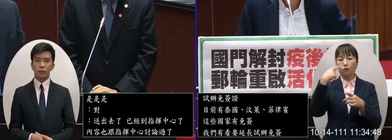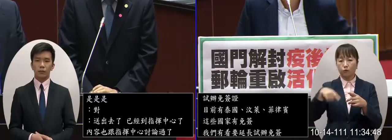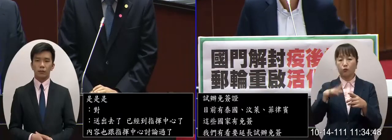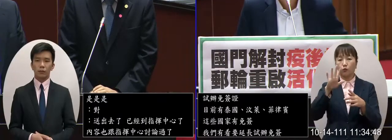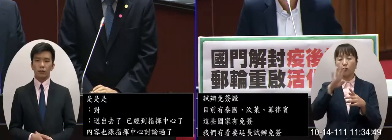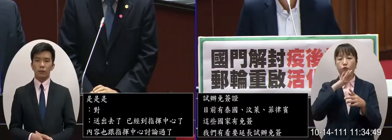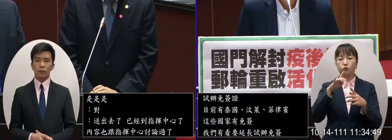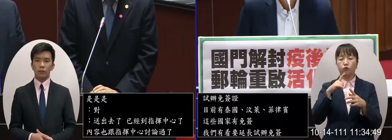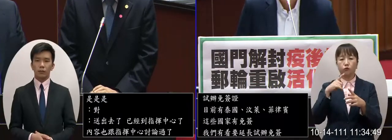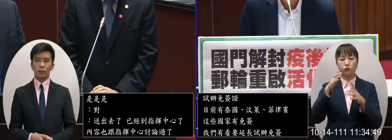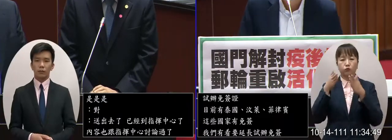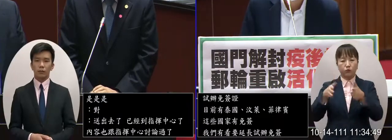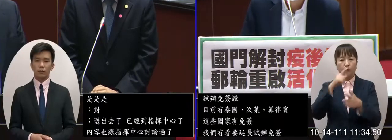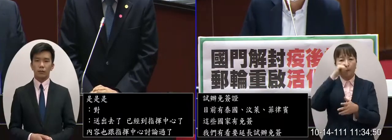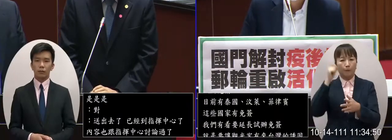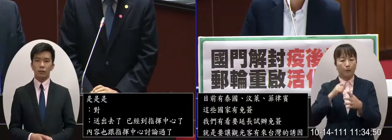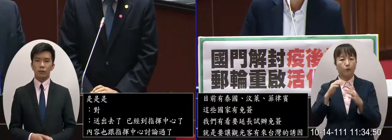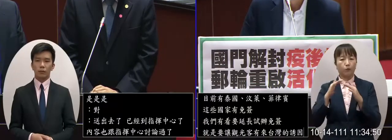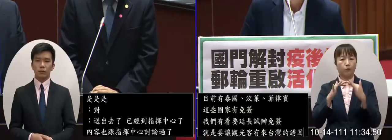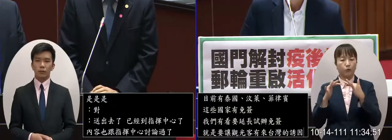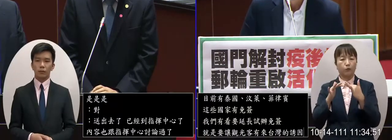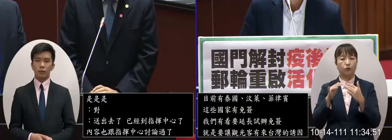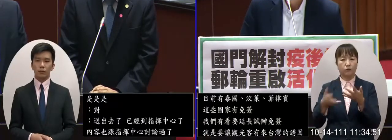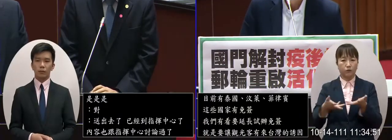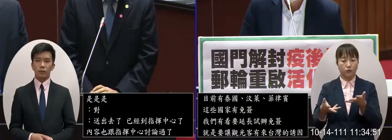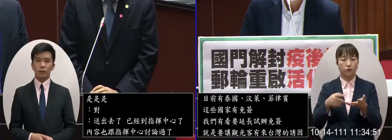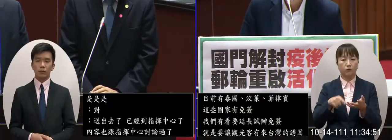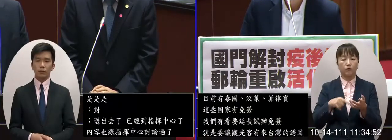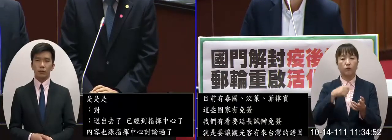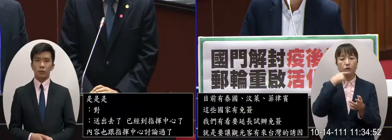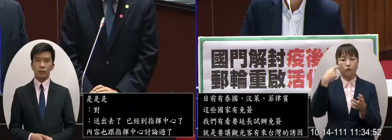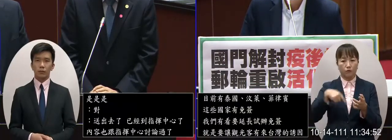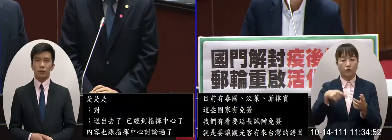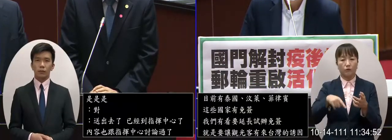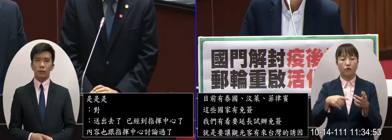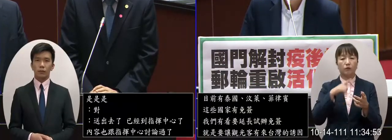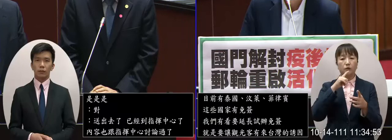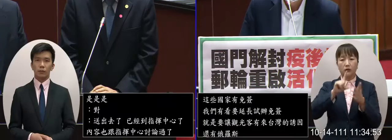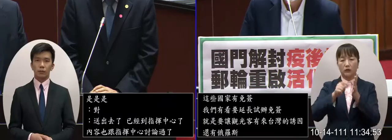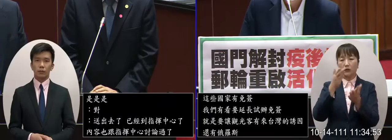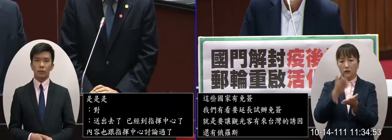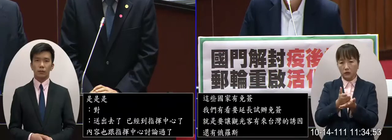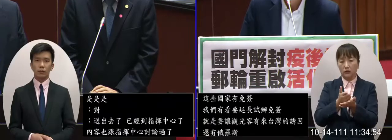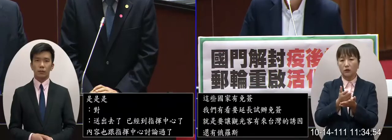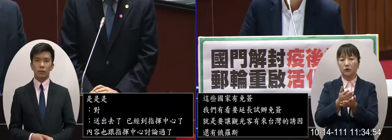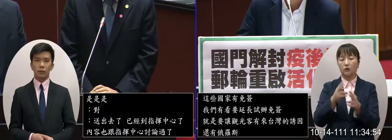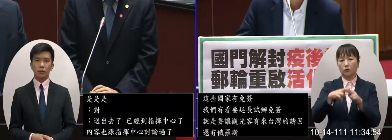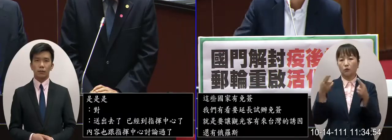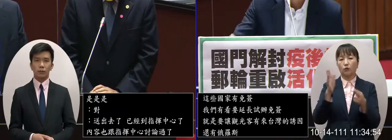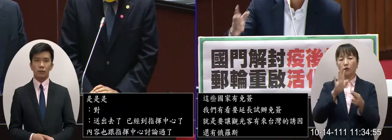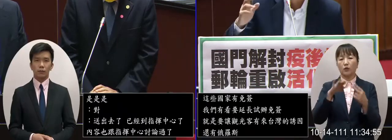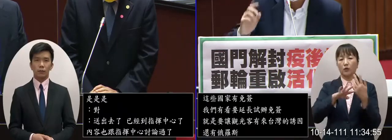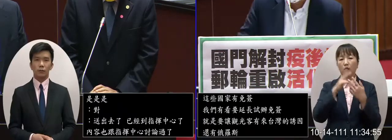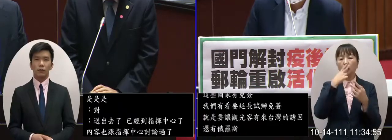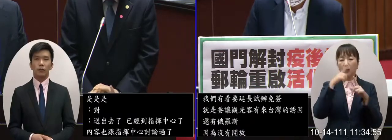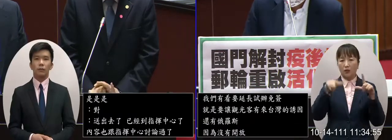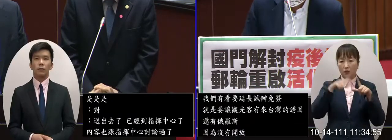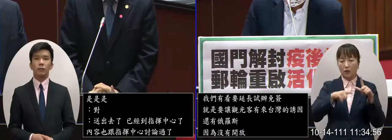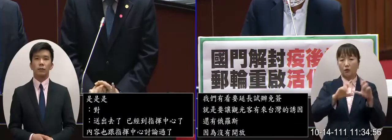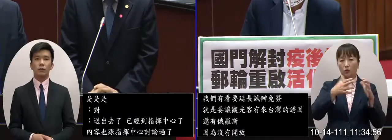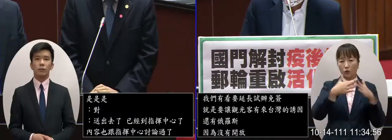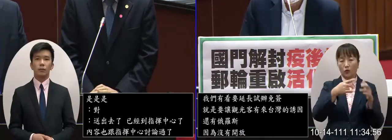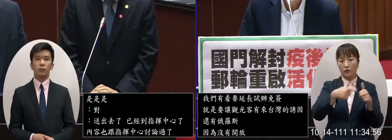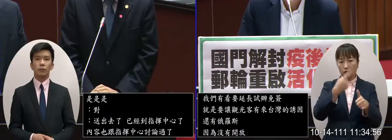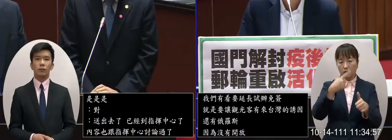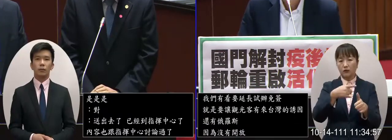羅斯有侵略烏克蘭的這件事情所以我覺得俄羅斯的部分我覺得先暫時就擱置讓這幾個亞太地區的國家